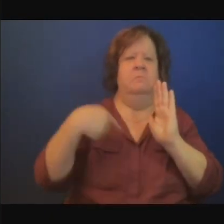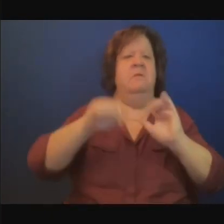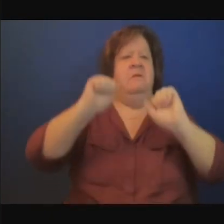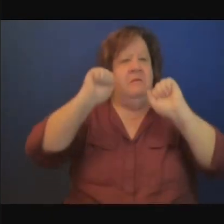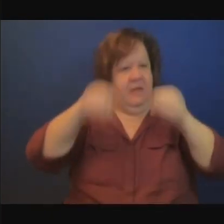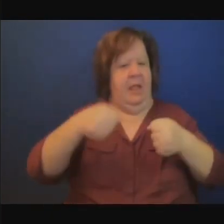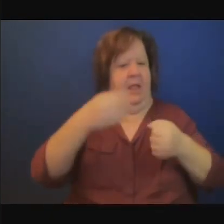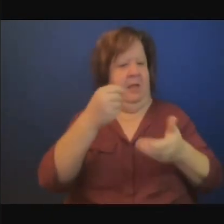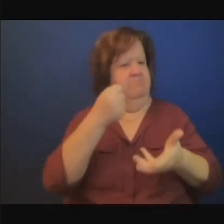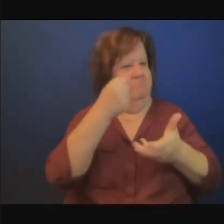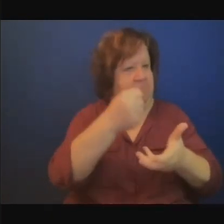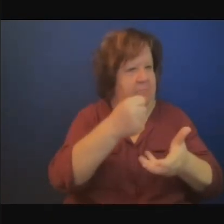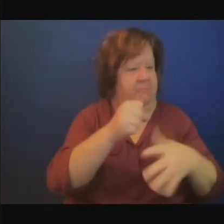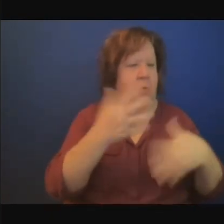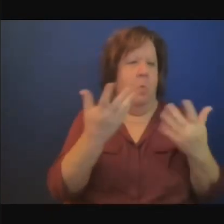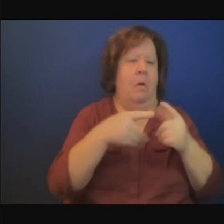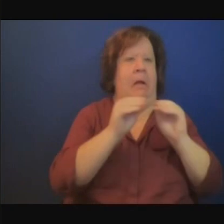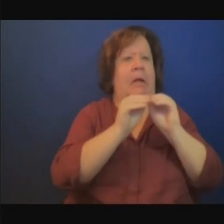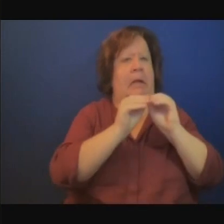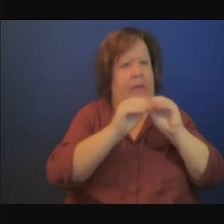alors cinq ans plus tard